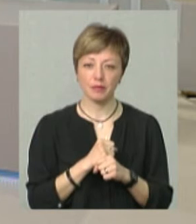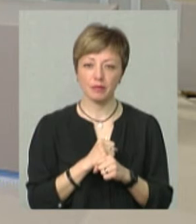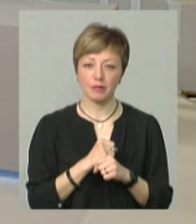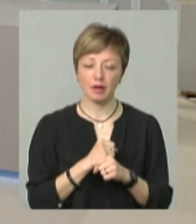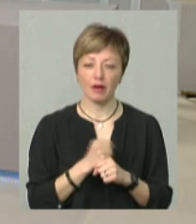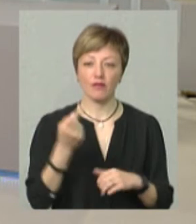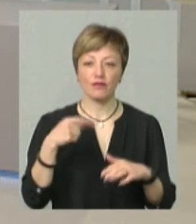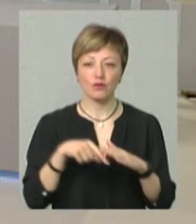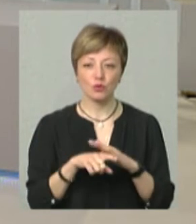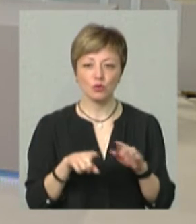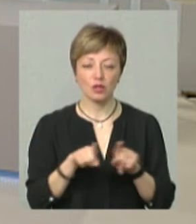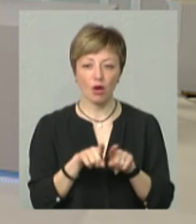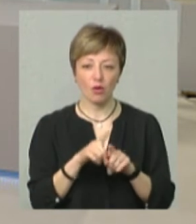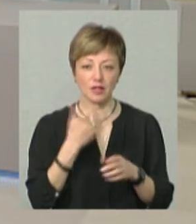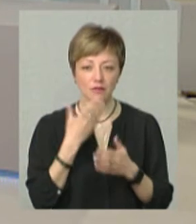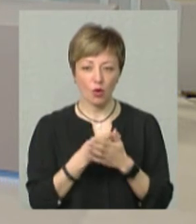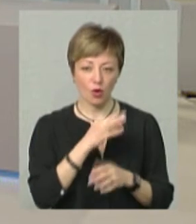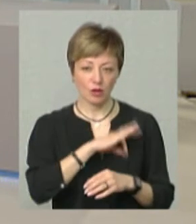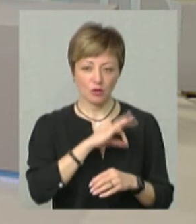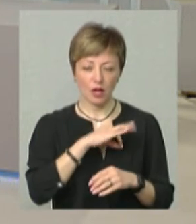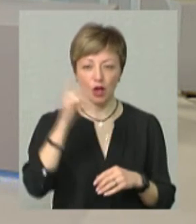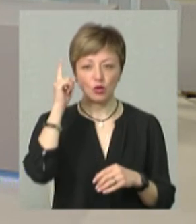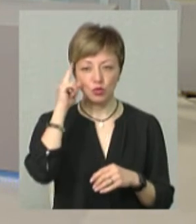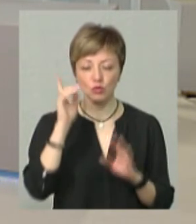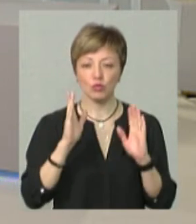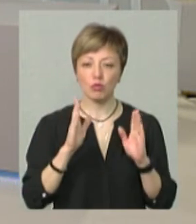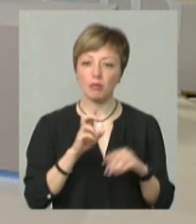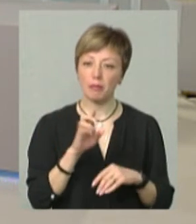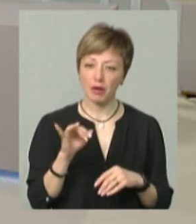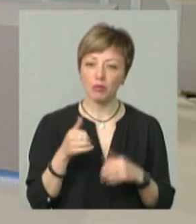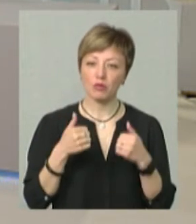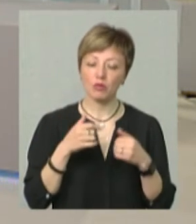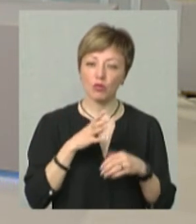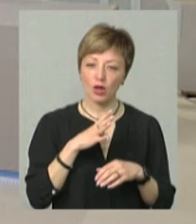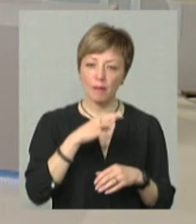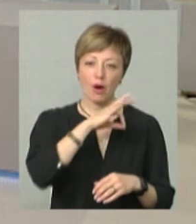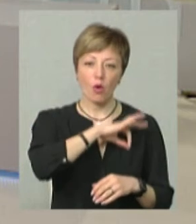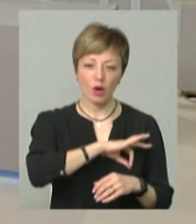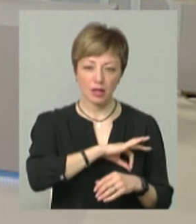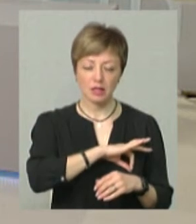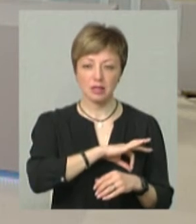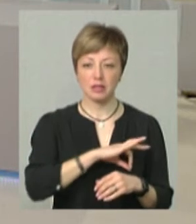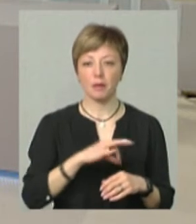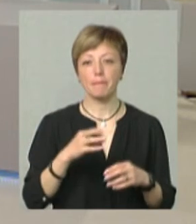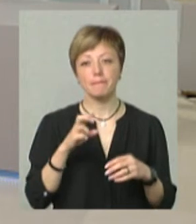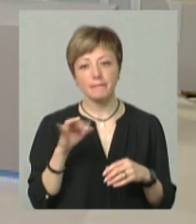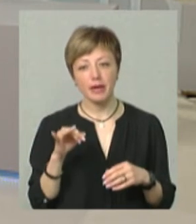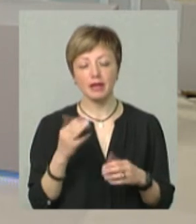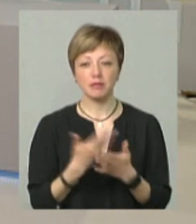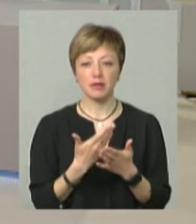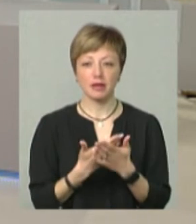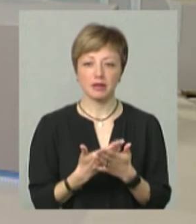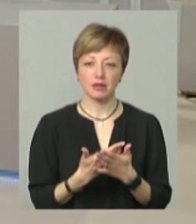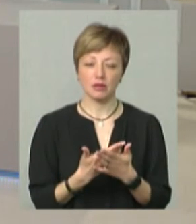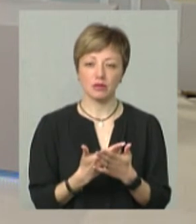внутрішнього такого користування. Я думаю, що вони були досить такі корисні і би використовувалися